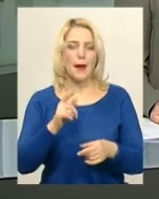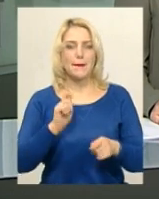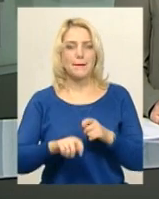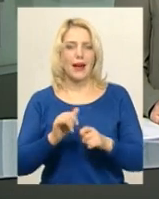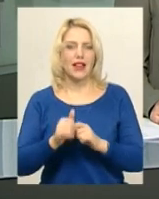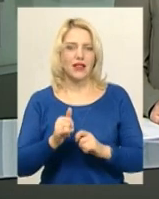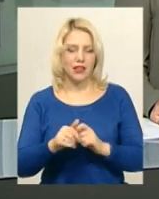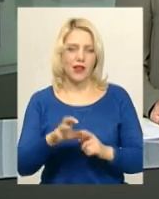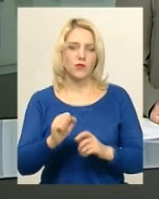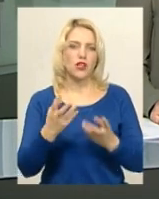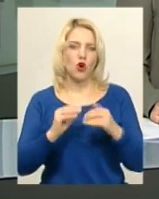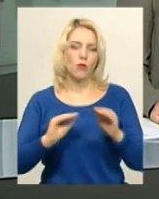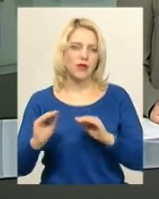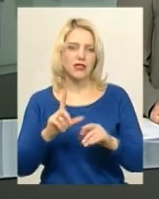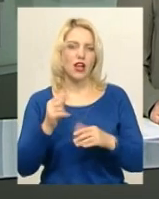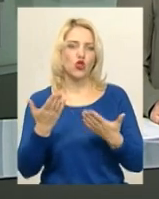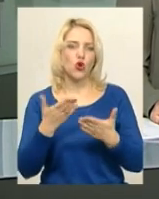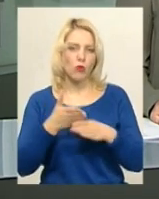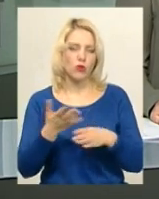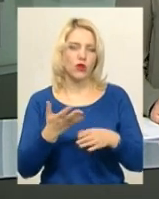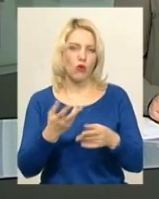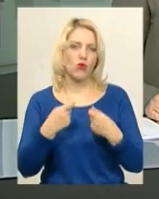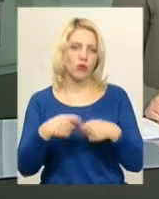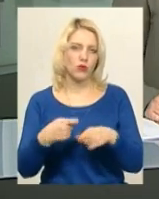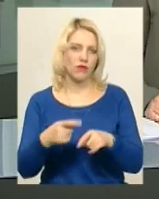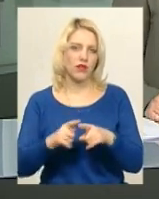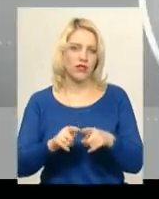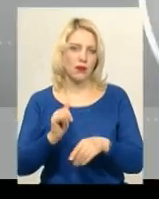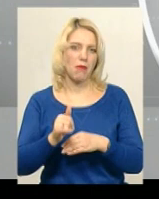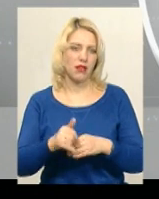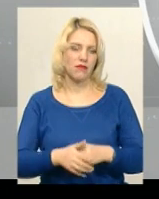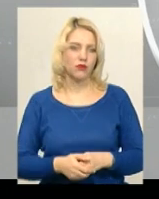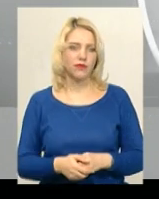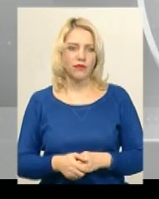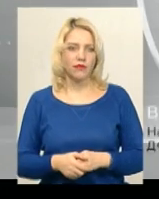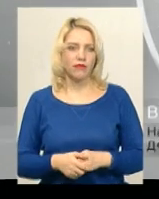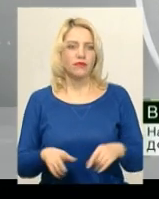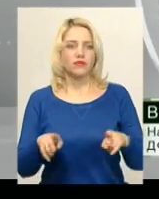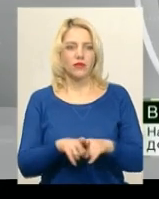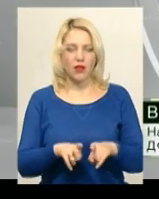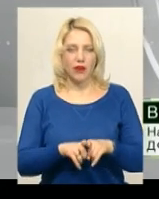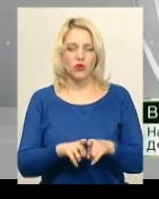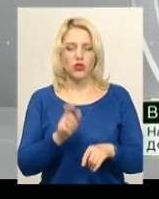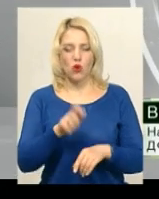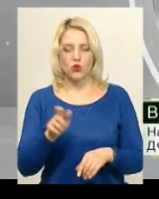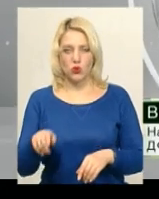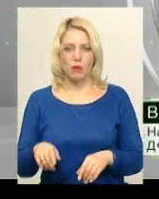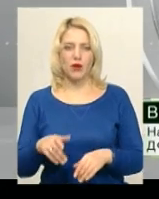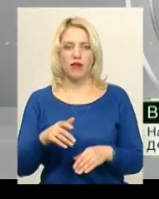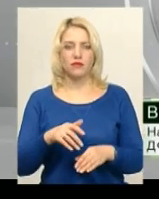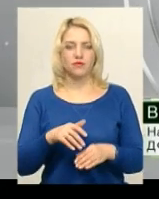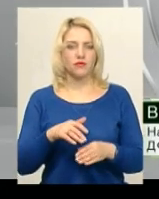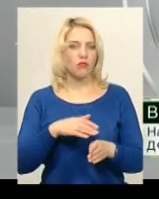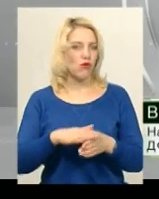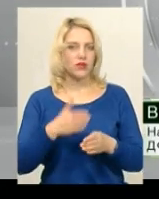обладнання, за допомогою якого вони реалізовували паливо. Також дані особи абсолютно не